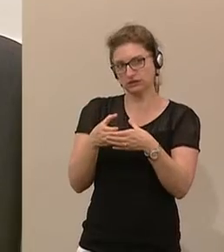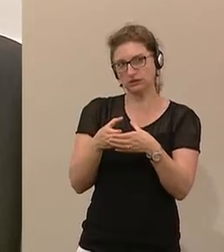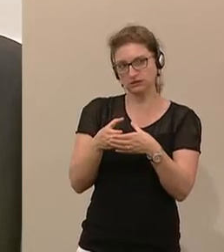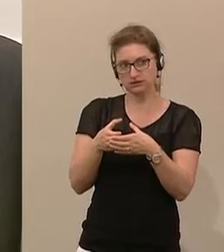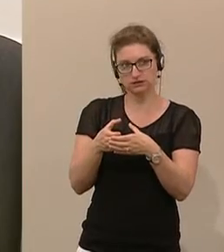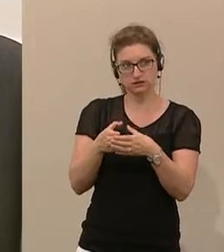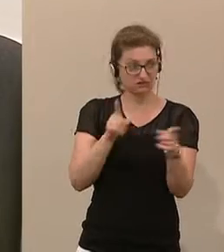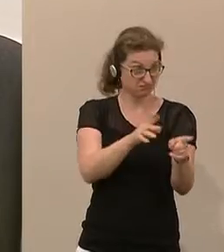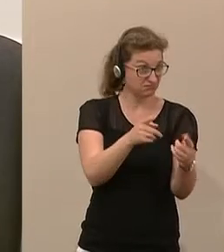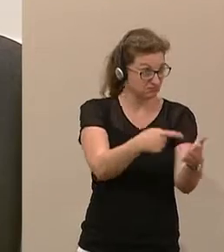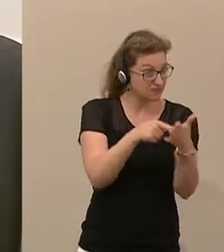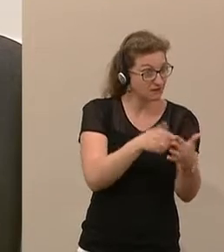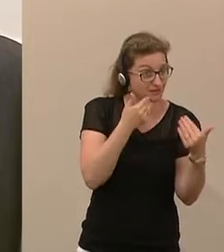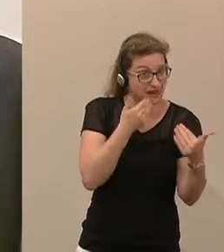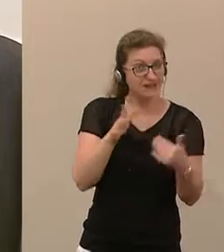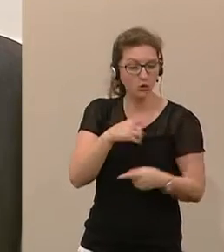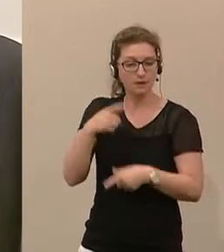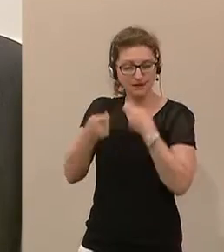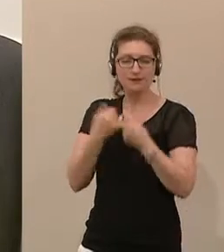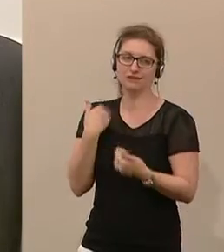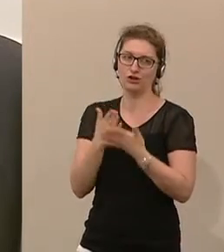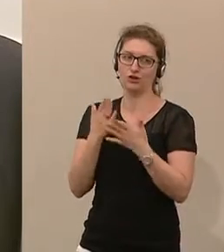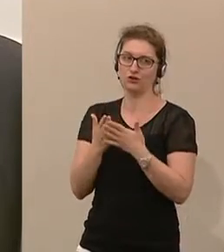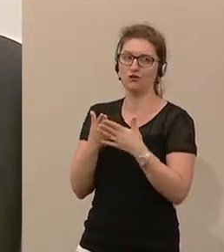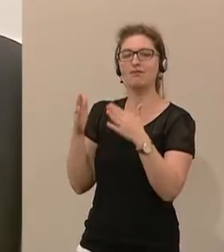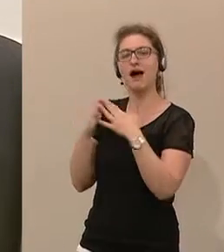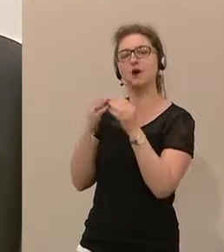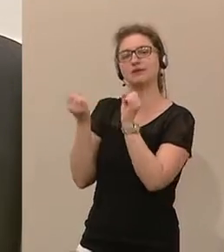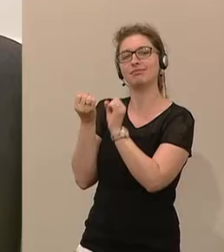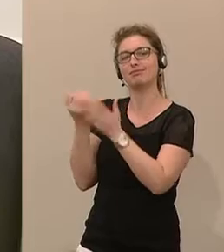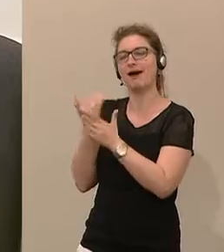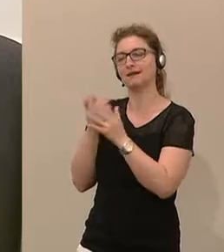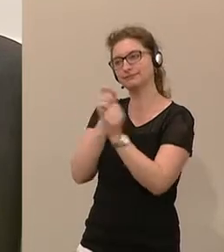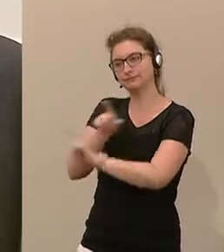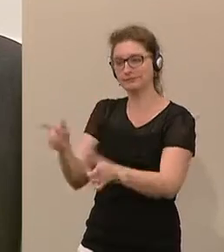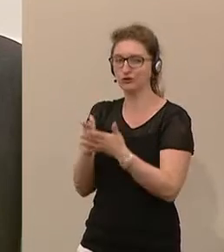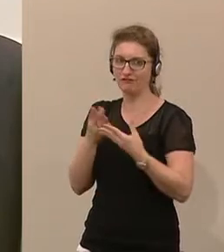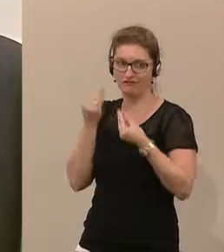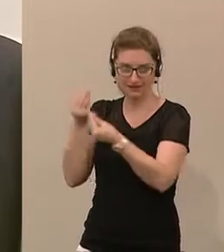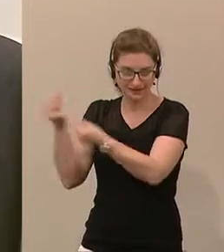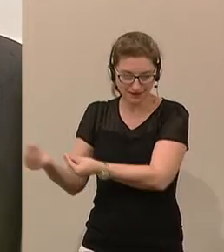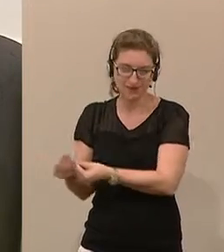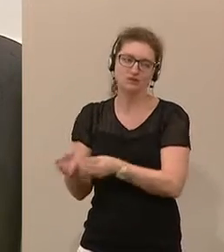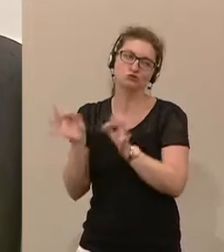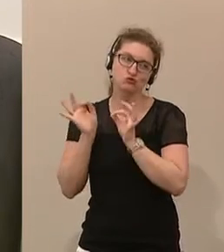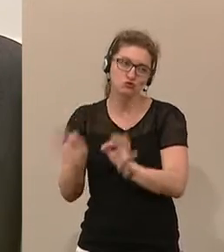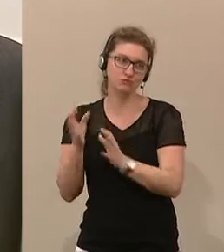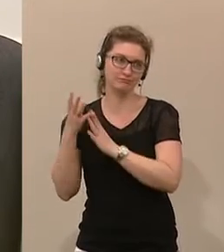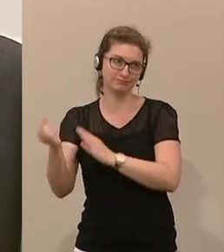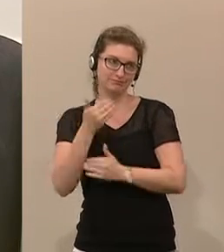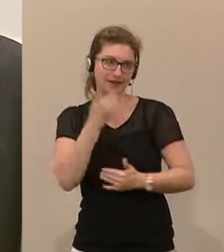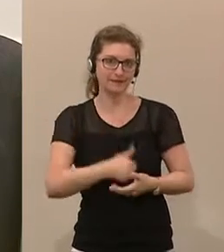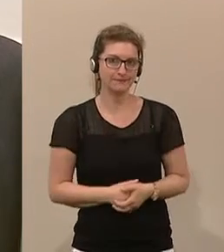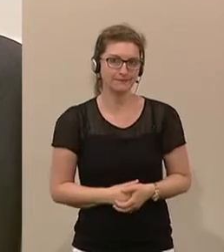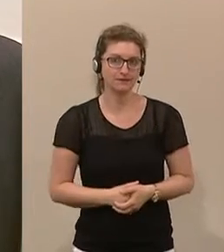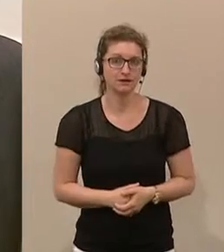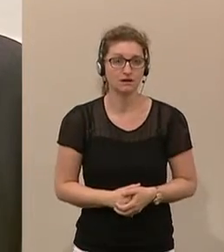und Mitarbeitern gegenüber gezollt haben, weitergegeben in einer Hausnachricht und es ist sehr, sehr gut angekommen. In der